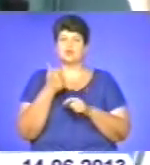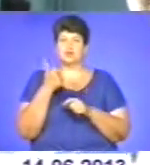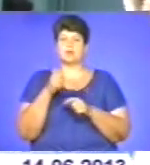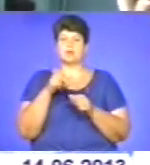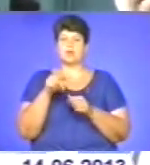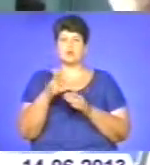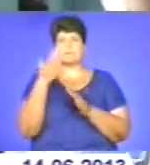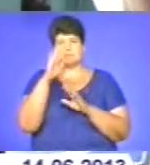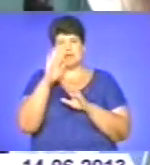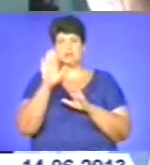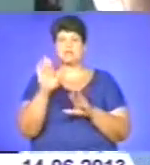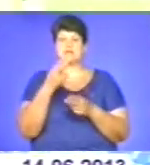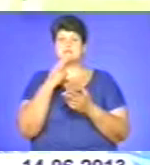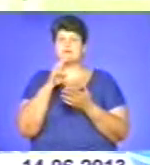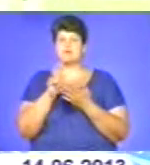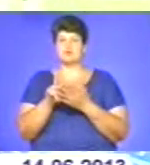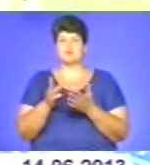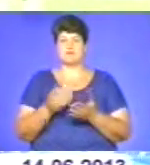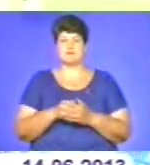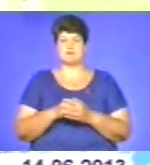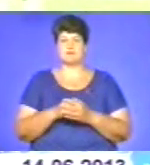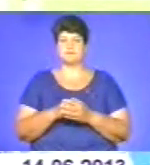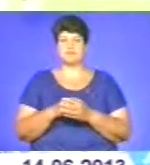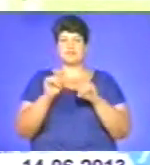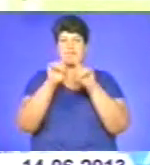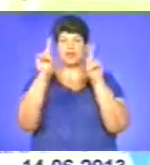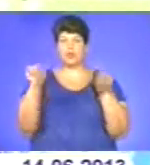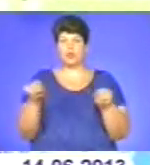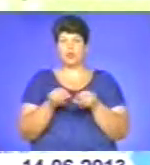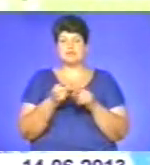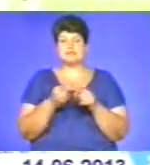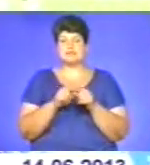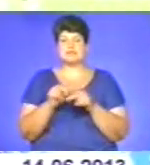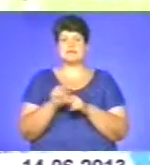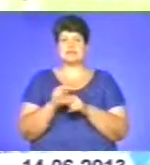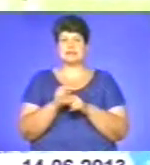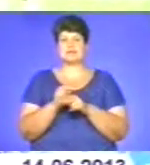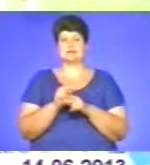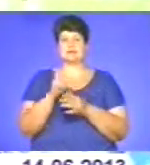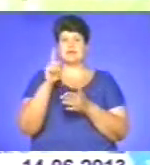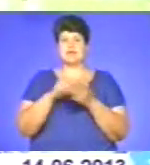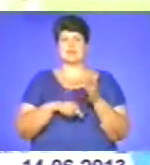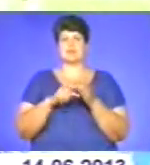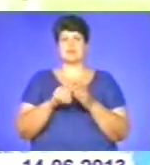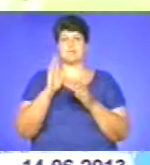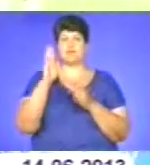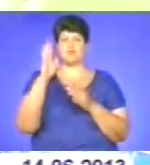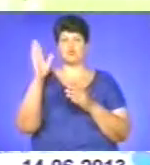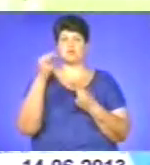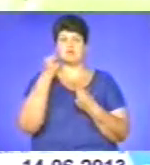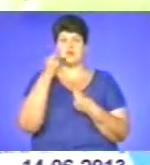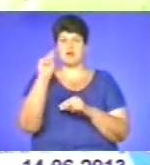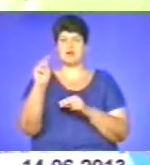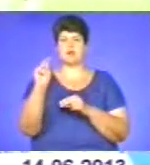притулитися, поцілувати. Ікона, напевно, якесь цілення, надія наше майбутнє, на щось, напевно, краще.